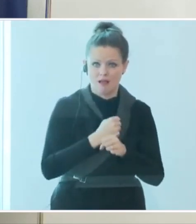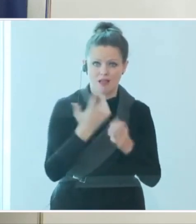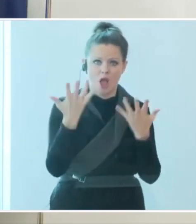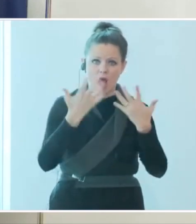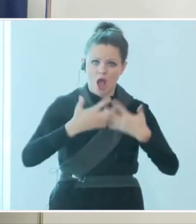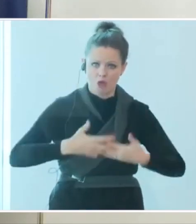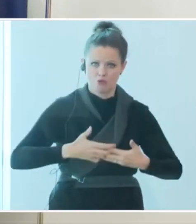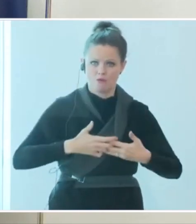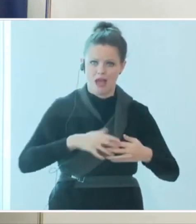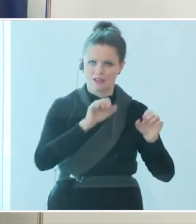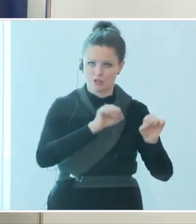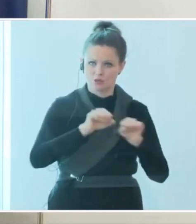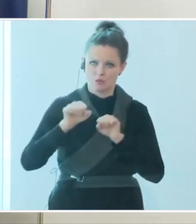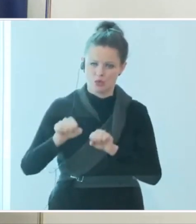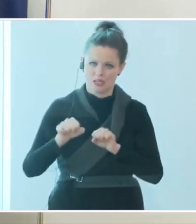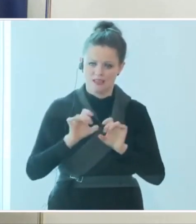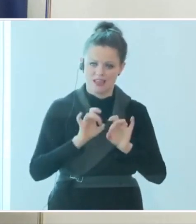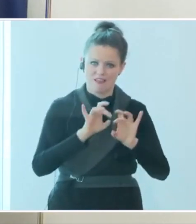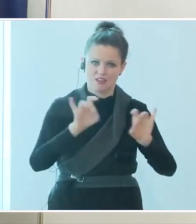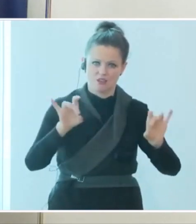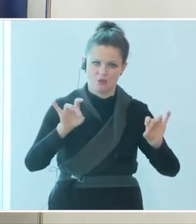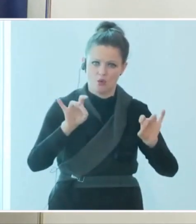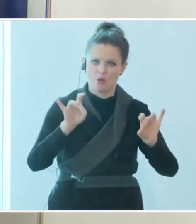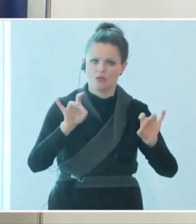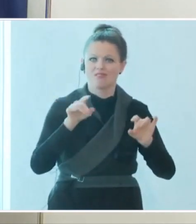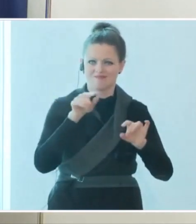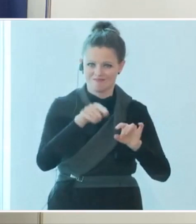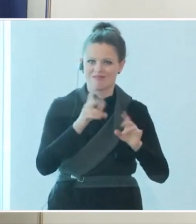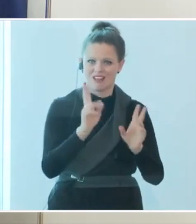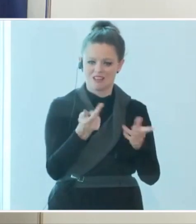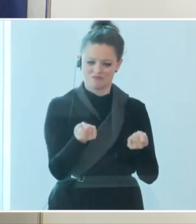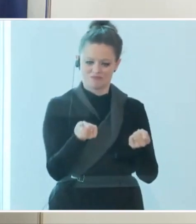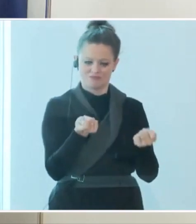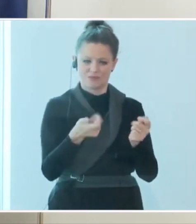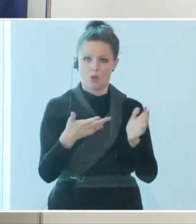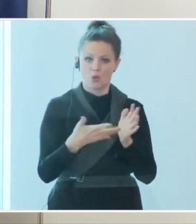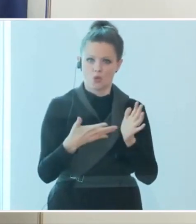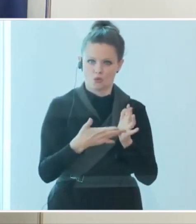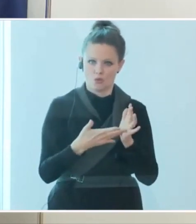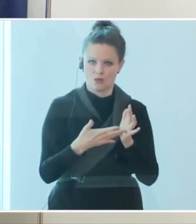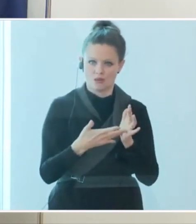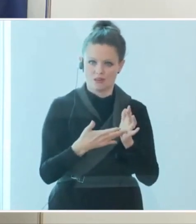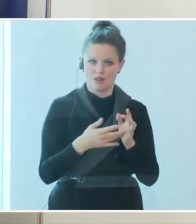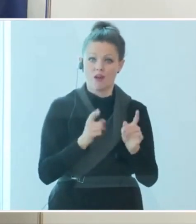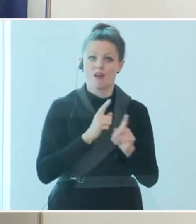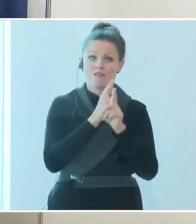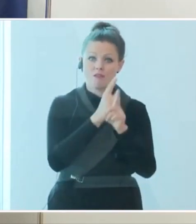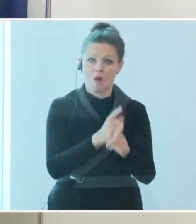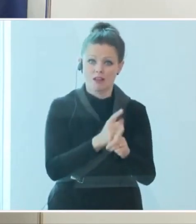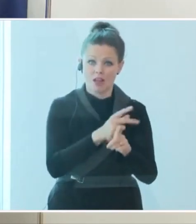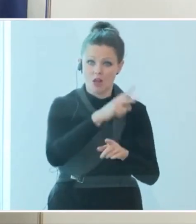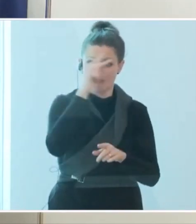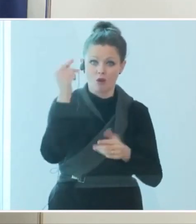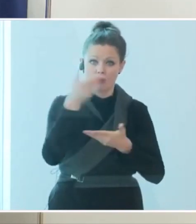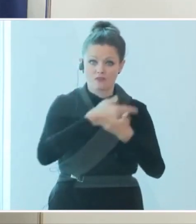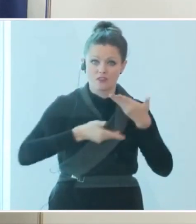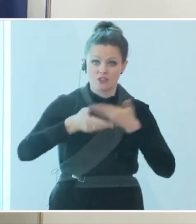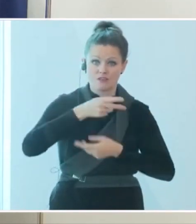Möglichkeit, das Infektionsgeschehen unter Kontrolle zu halten, ohne volkswirtschaftliche Schäden und ohne